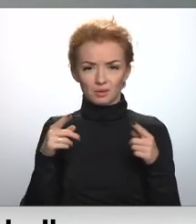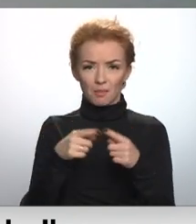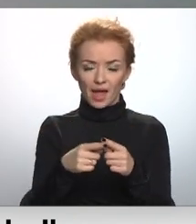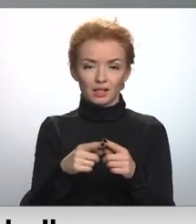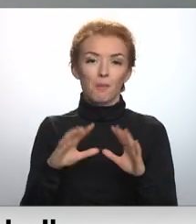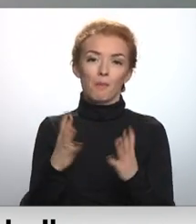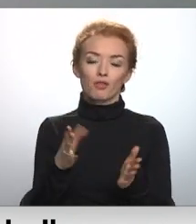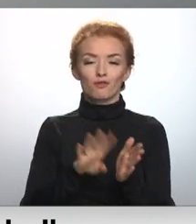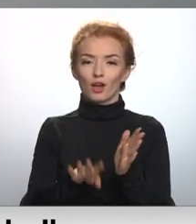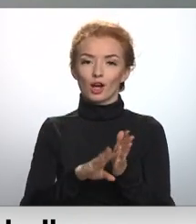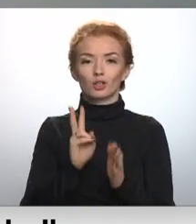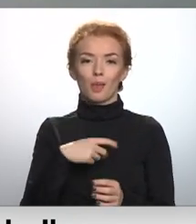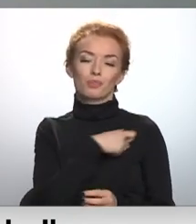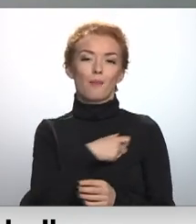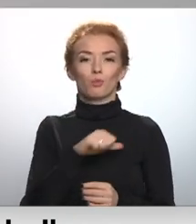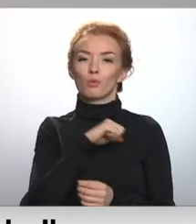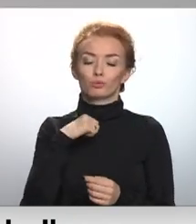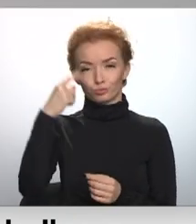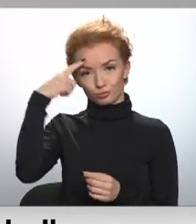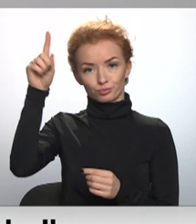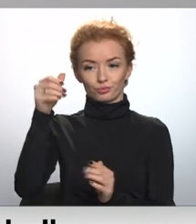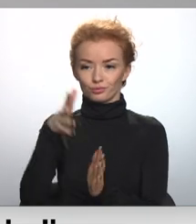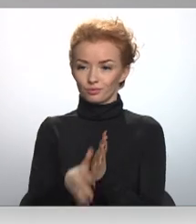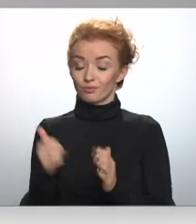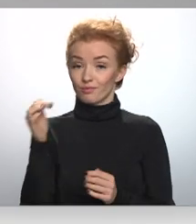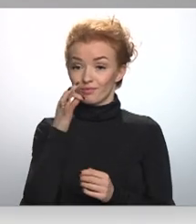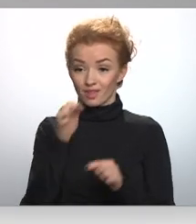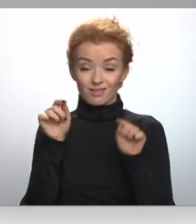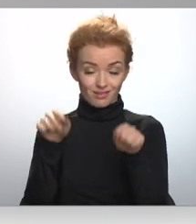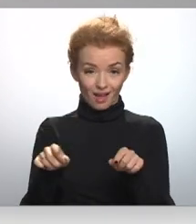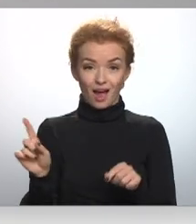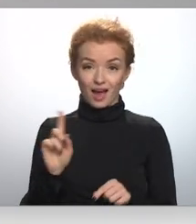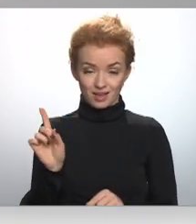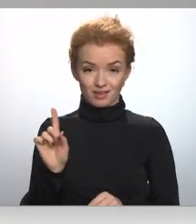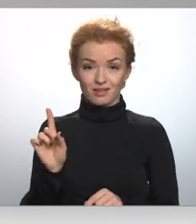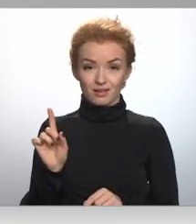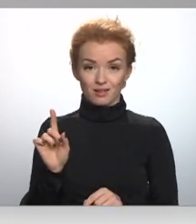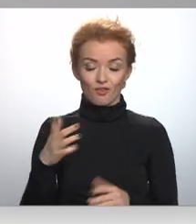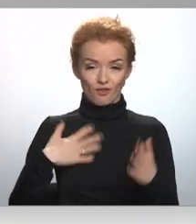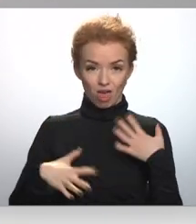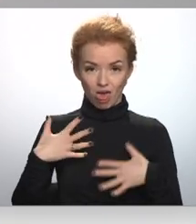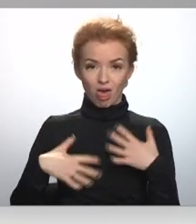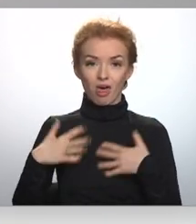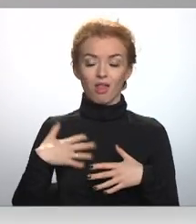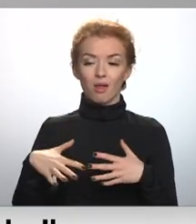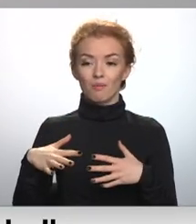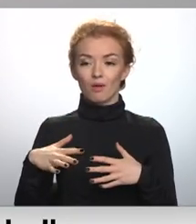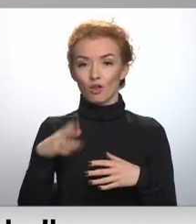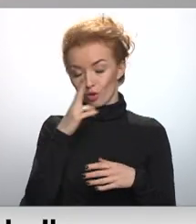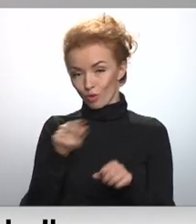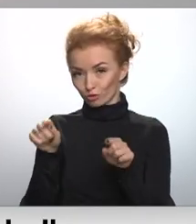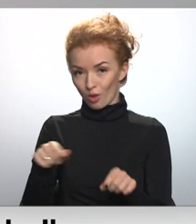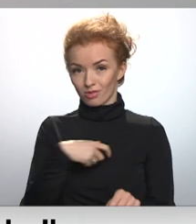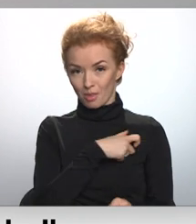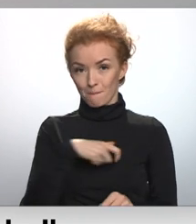vajadzībām, bet tā kā deputāti to vēlās. Tā neapšaubām ir arī vēlme no šo deputātu